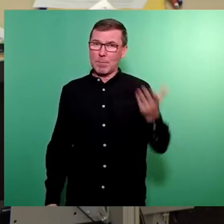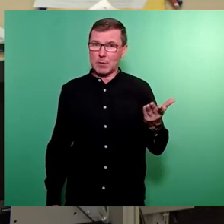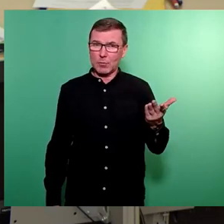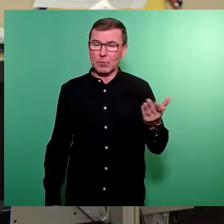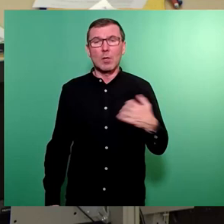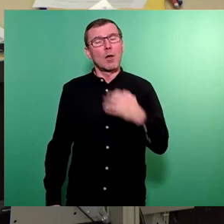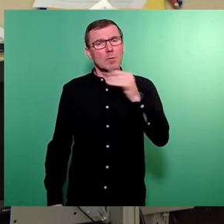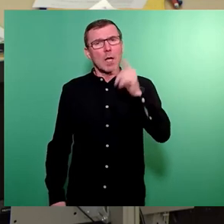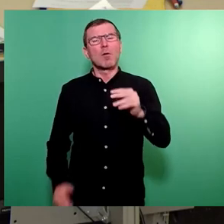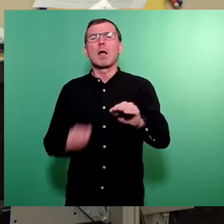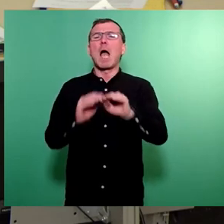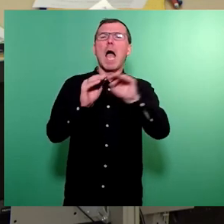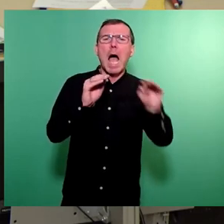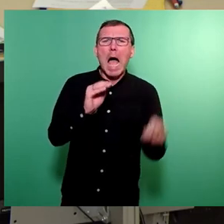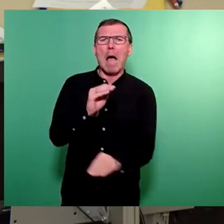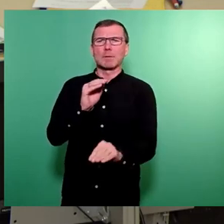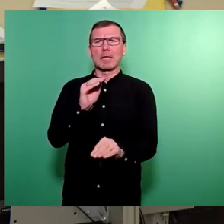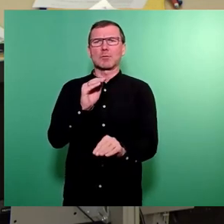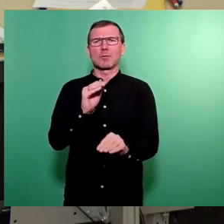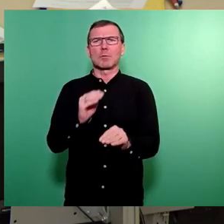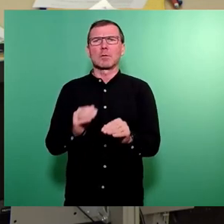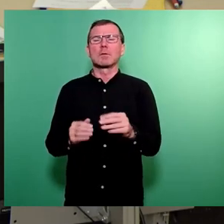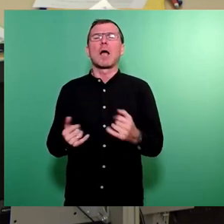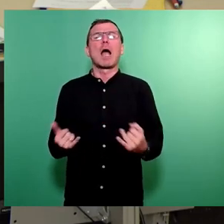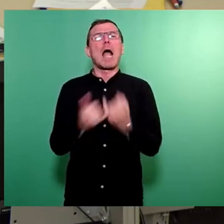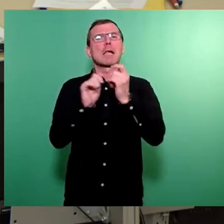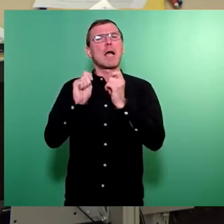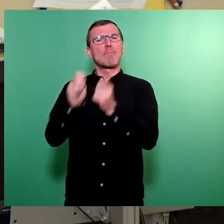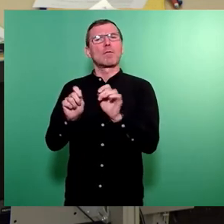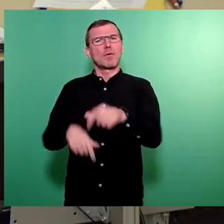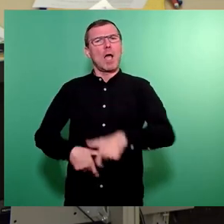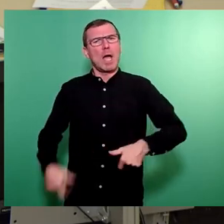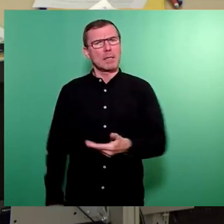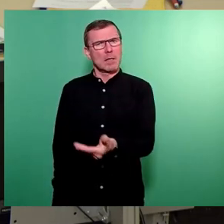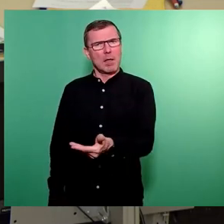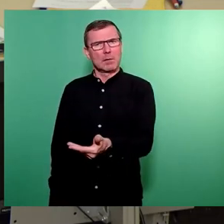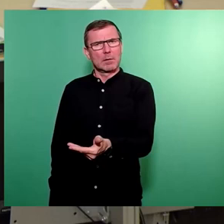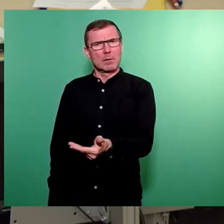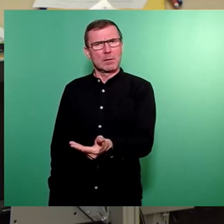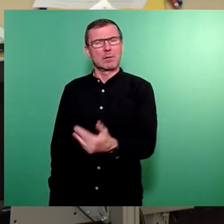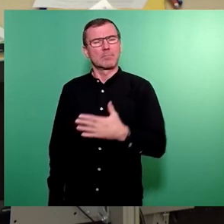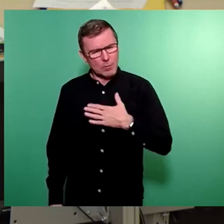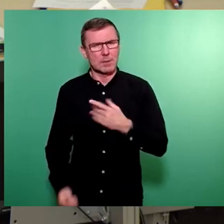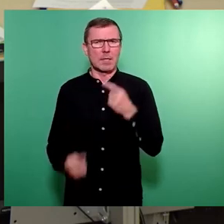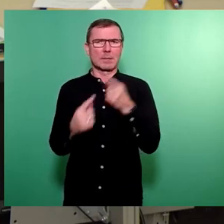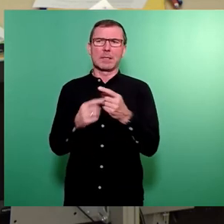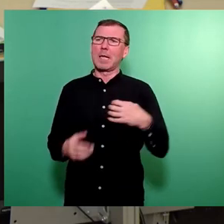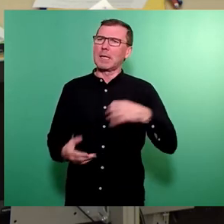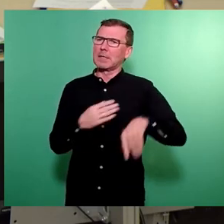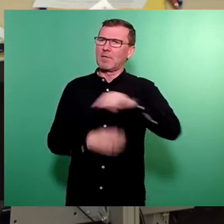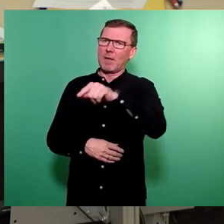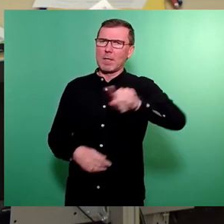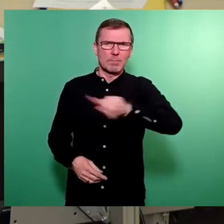die Absenkung der Elternbeiträge für die Kitas ein. Damit wollen wir die Dresdner Familien bis zum Jahre